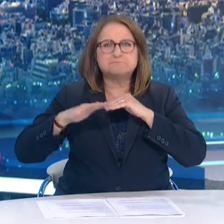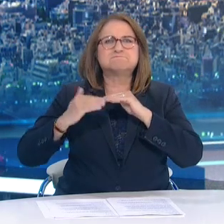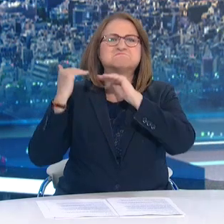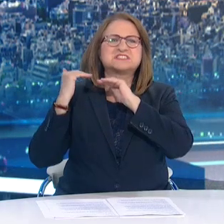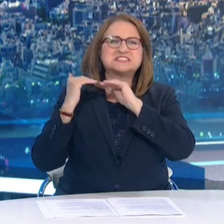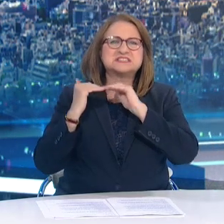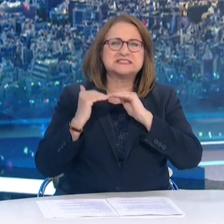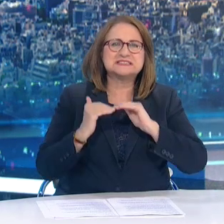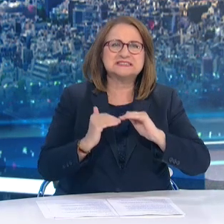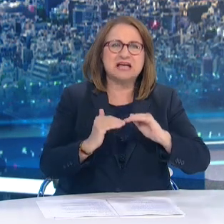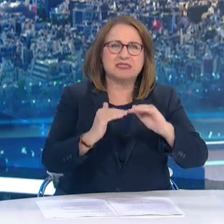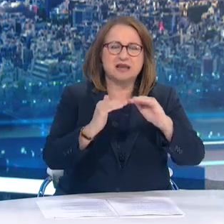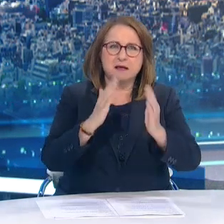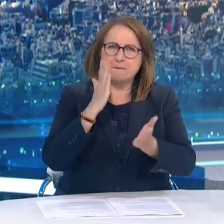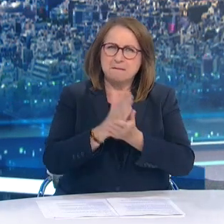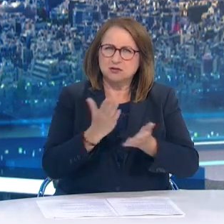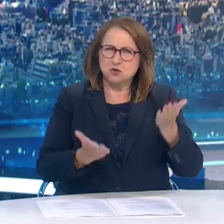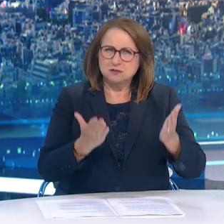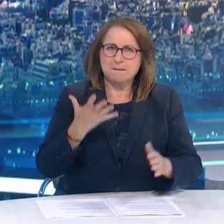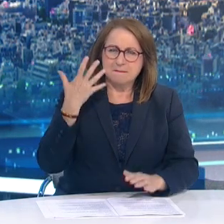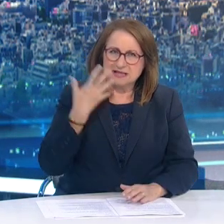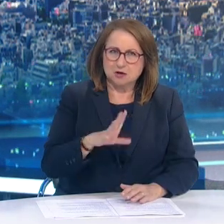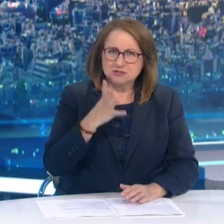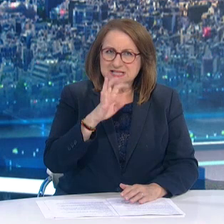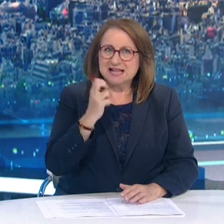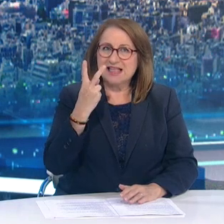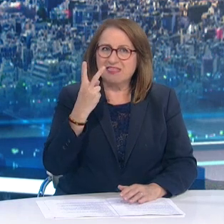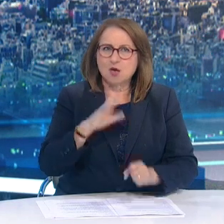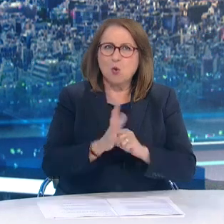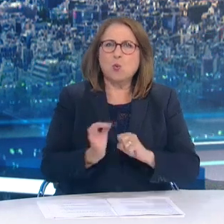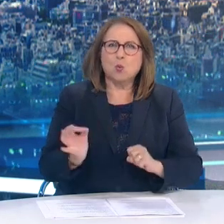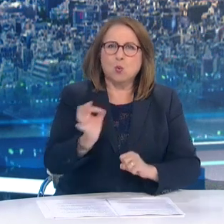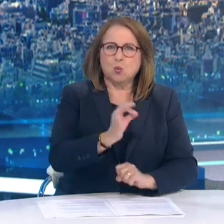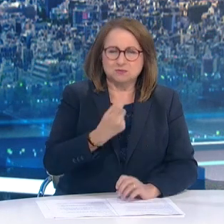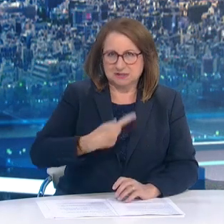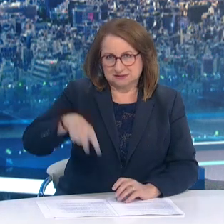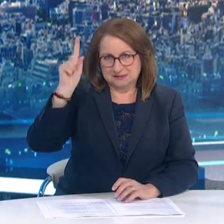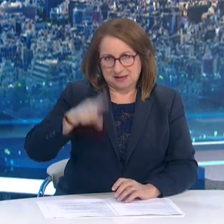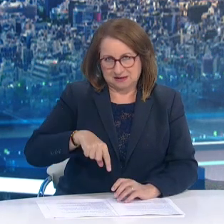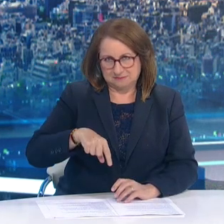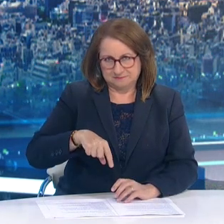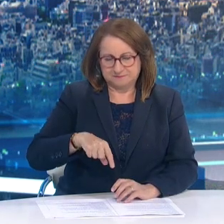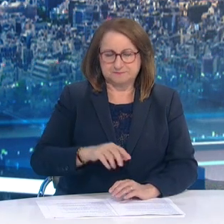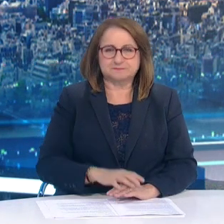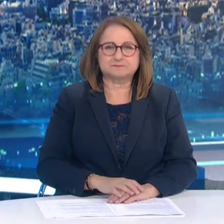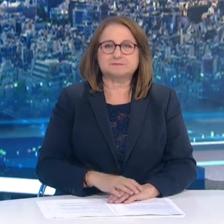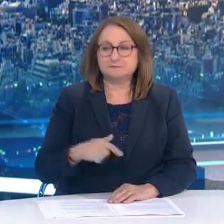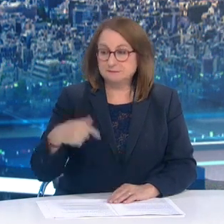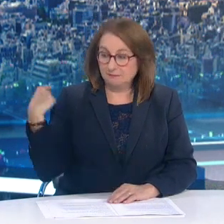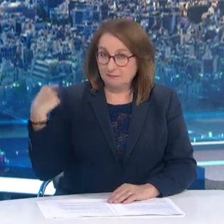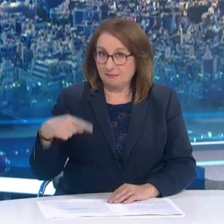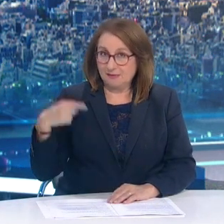είναι στα 442 νέα κοσμάτα αναμέα. Το κύριο χαρακτηστικό της τελευταίας εβδομάδας είναι η σημαντική